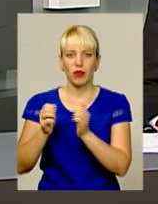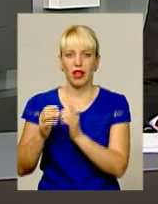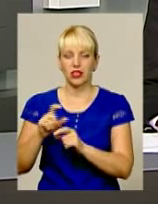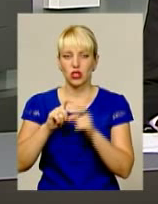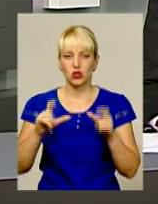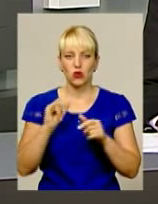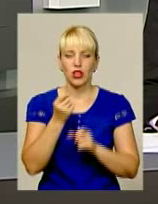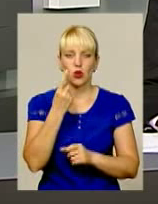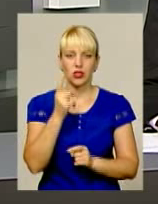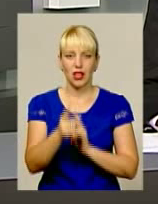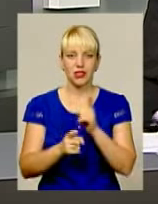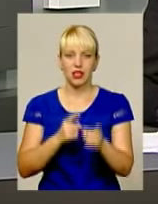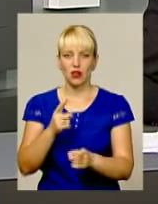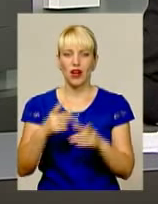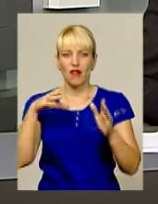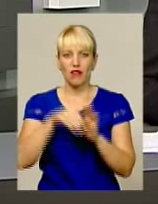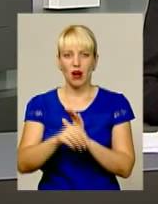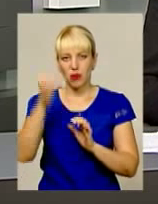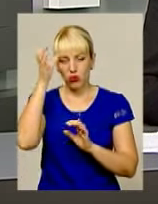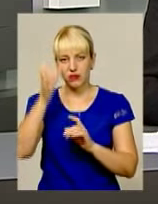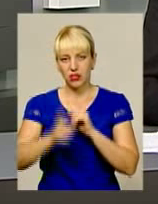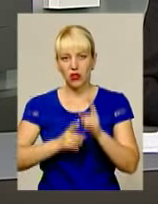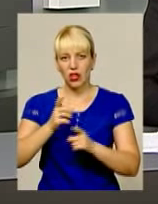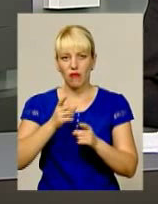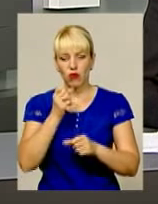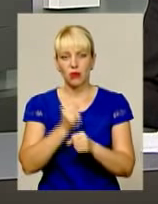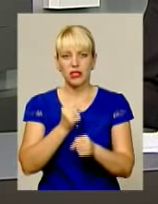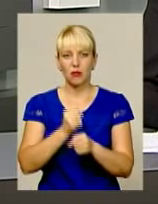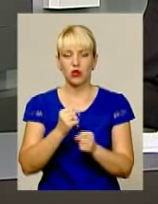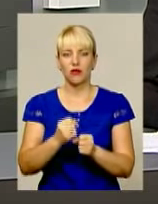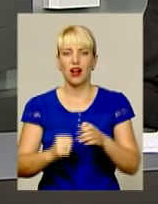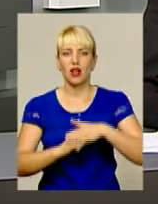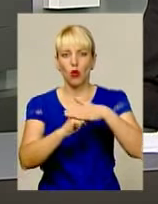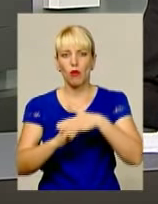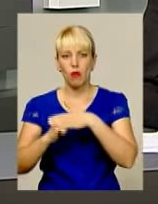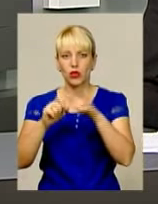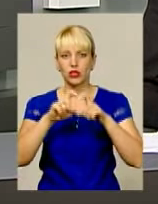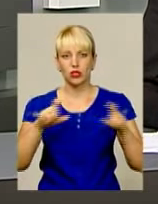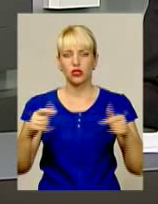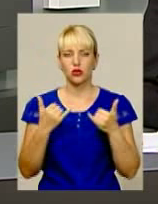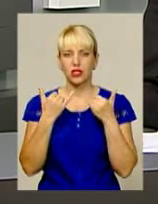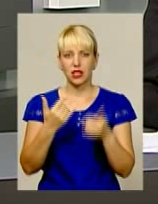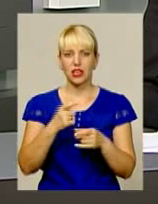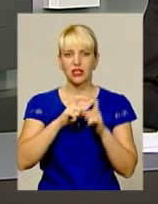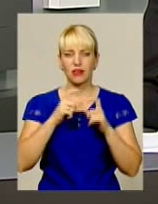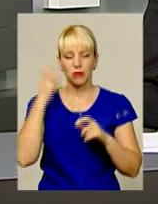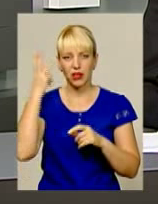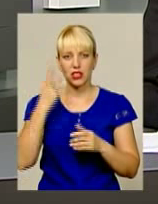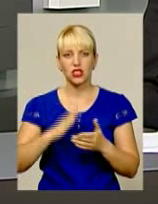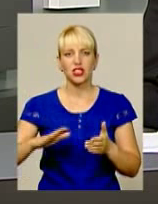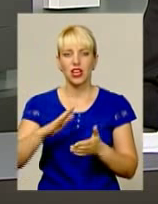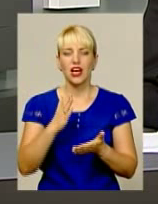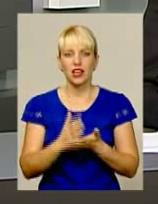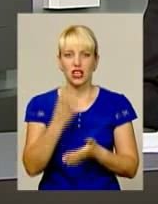реорганізували. Натомість в рамках освітньої реформи запрацювали так звані опорні школи. Наразі їх на Хмельниччині чотири.